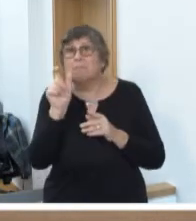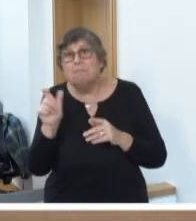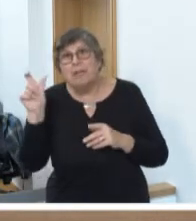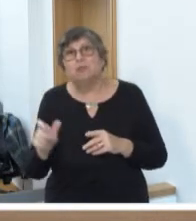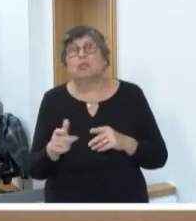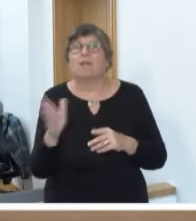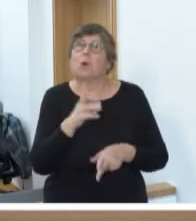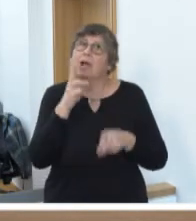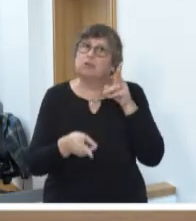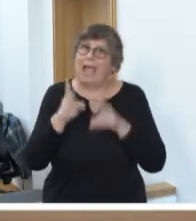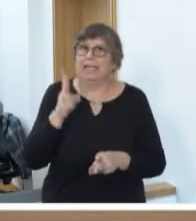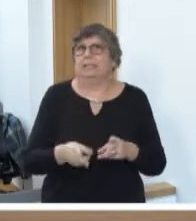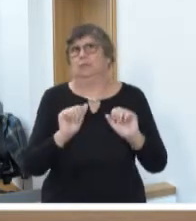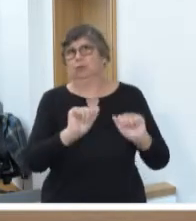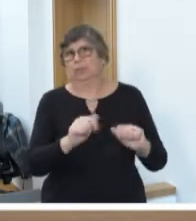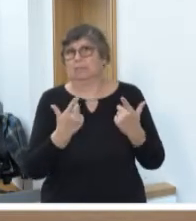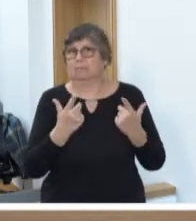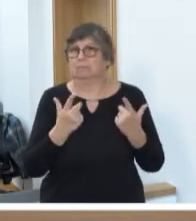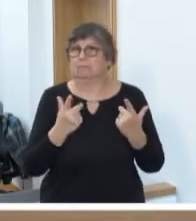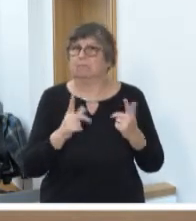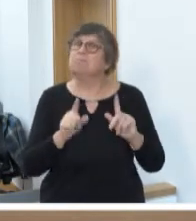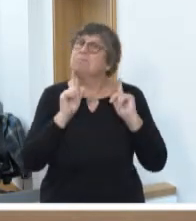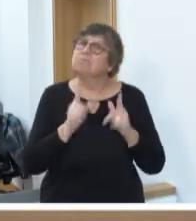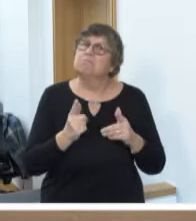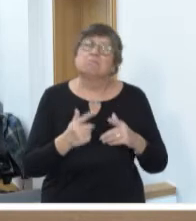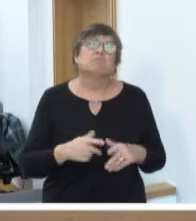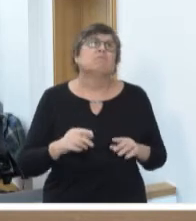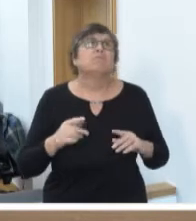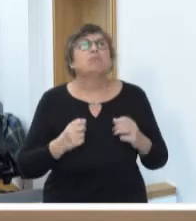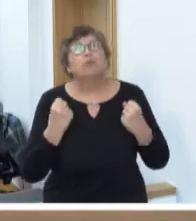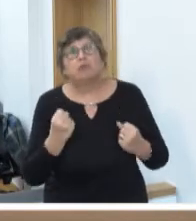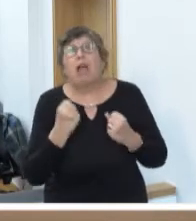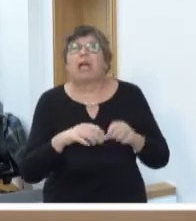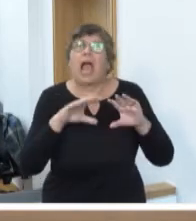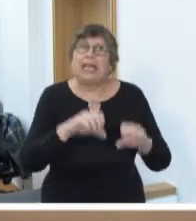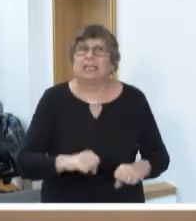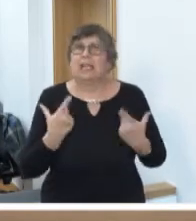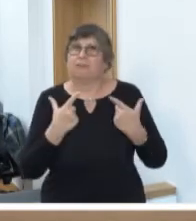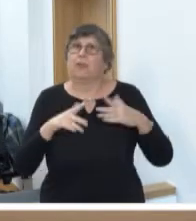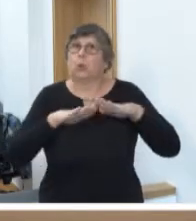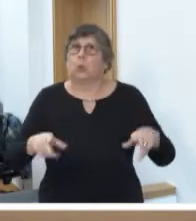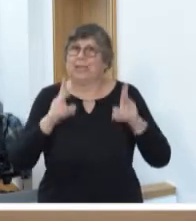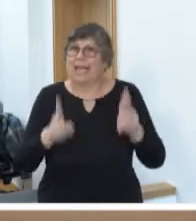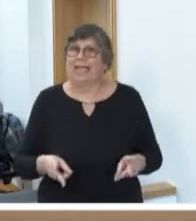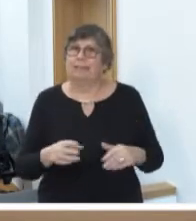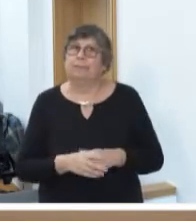letztendlich zu bewahren. Und sie stellen gravierende Eingriffe in elementare Grundrechte dar.